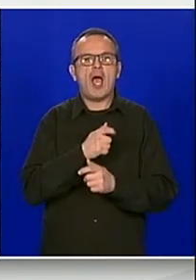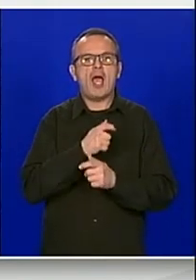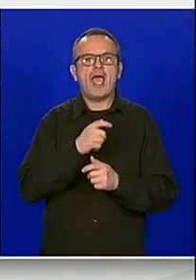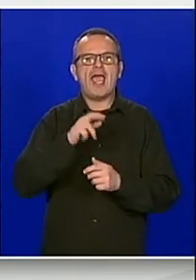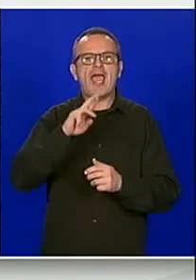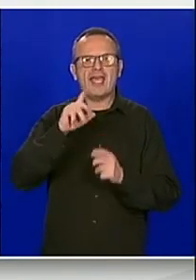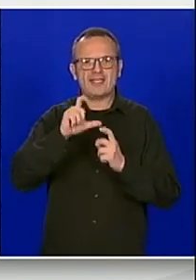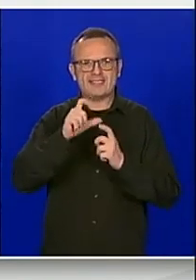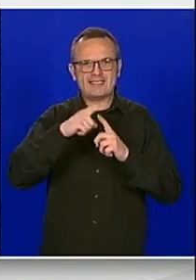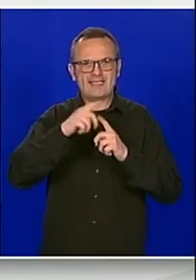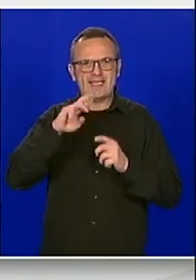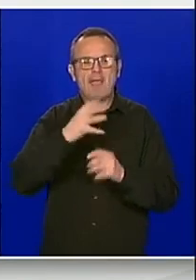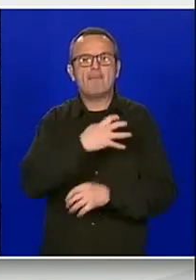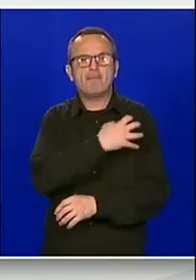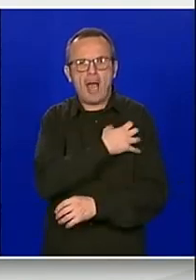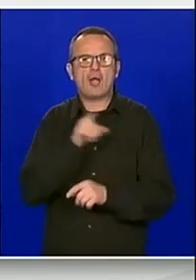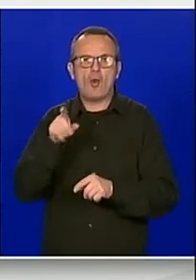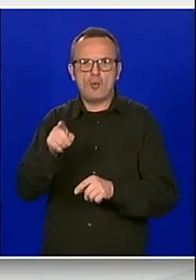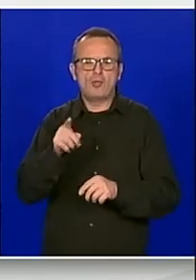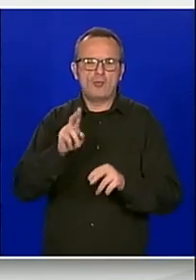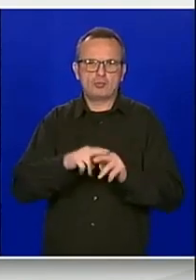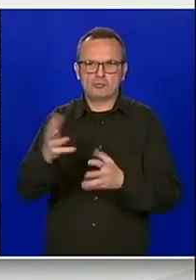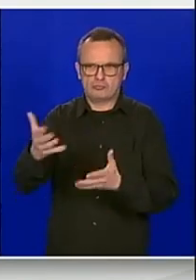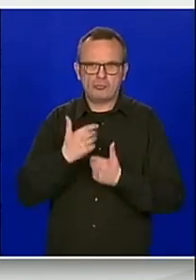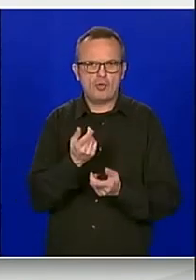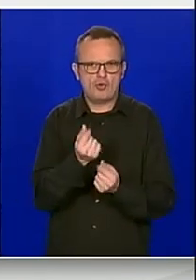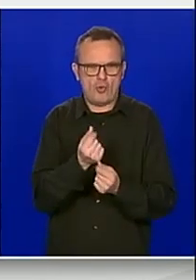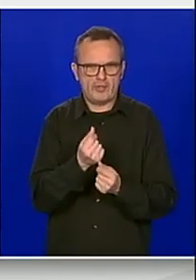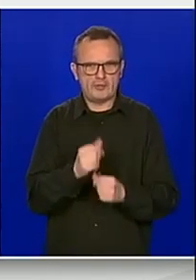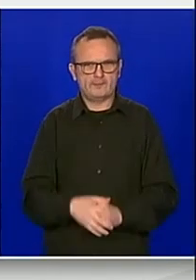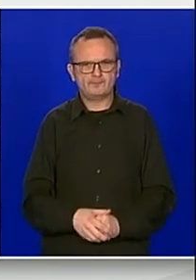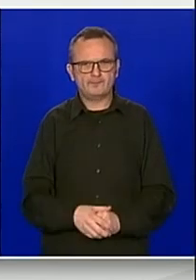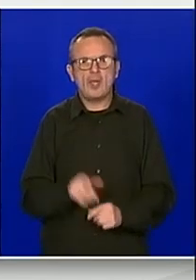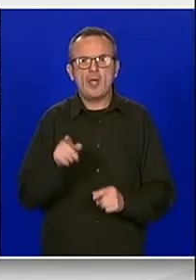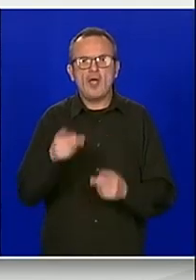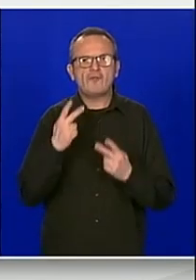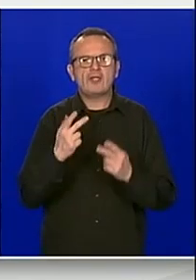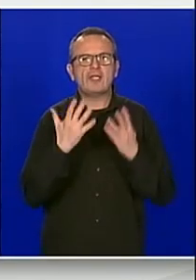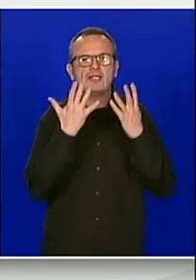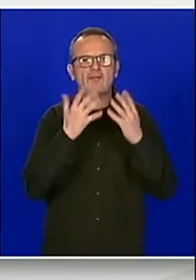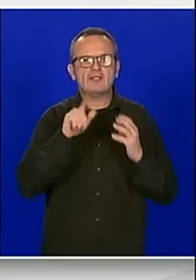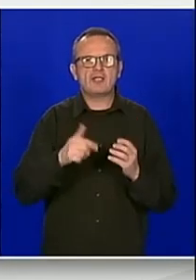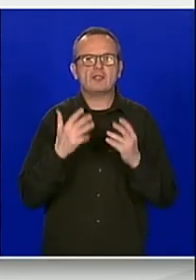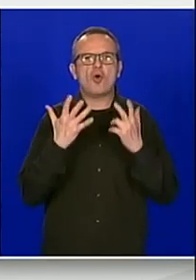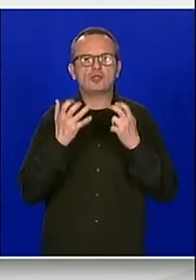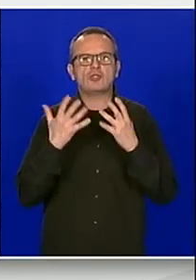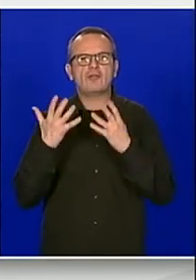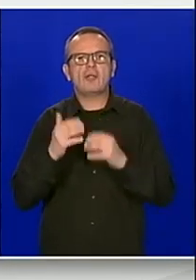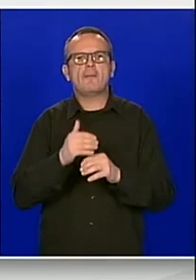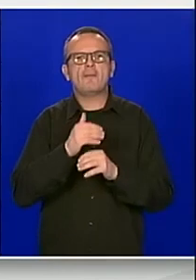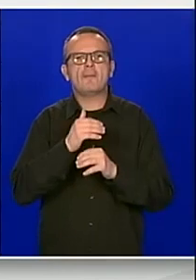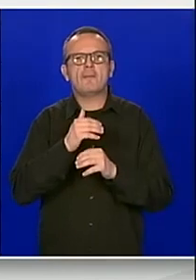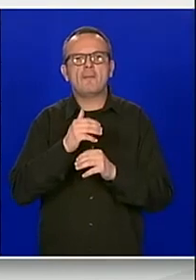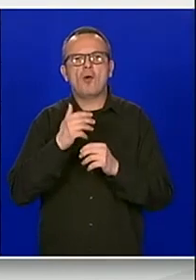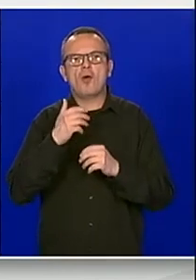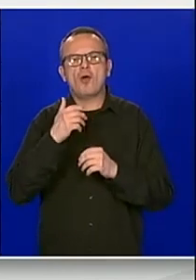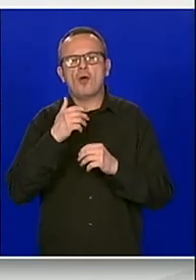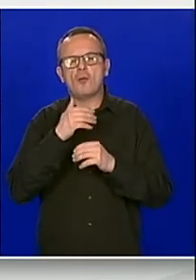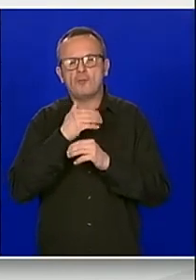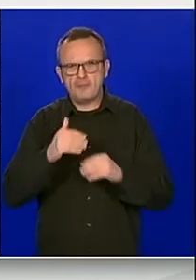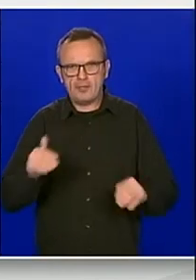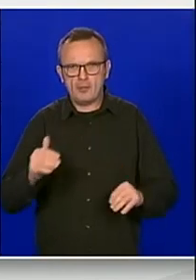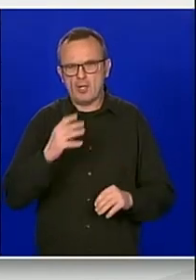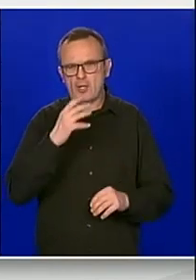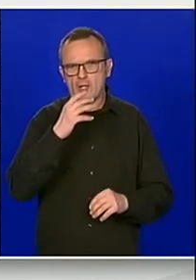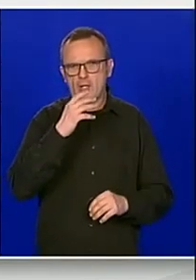DOO. Ukupna cijena predmetne nabave iznosi 9 milijuna 809 tisuća 928 kuna i 32